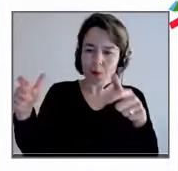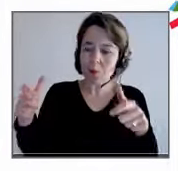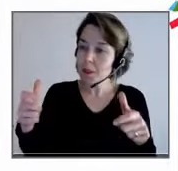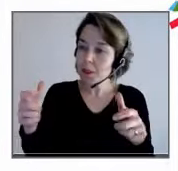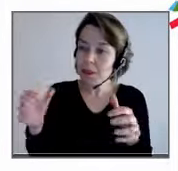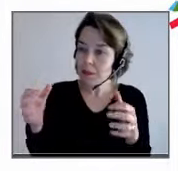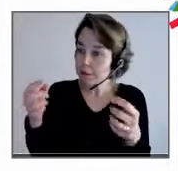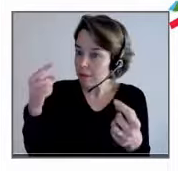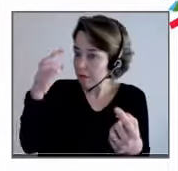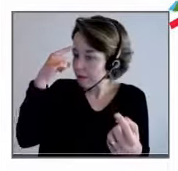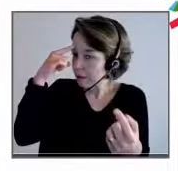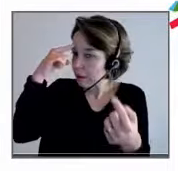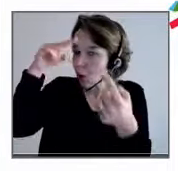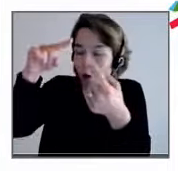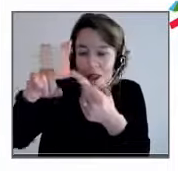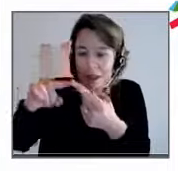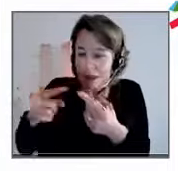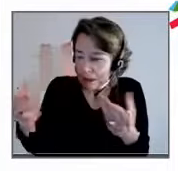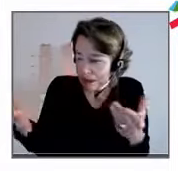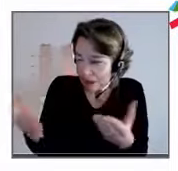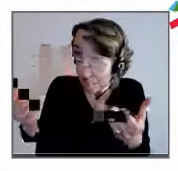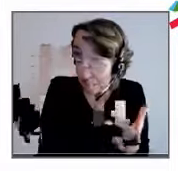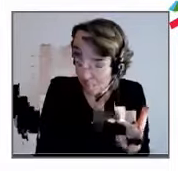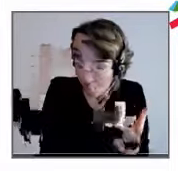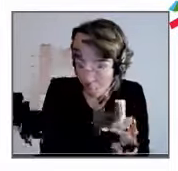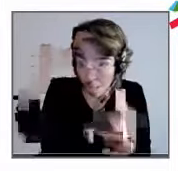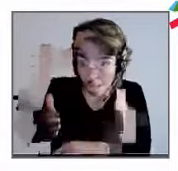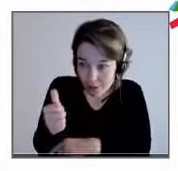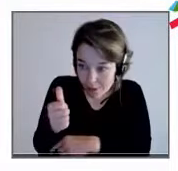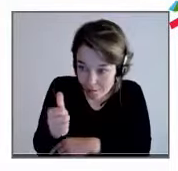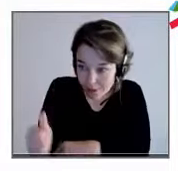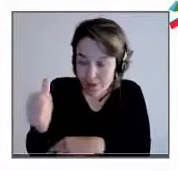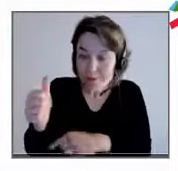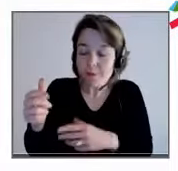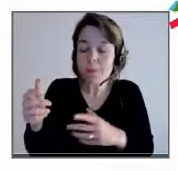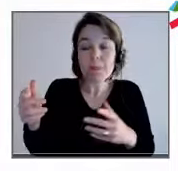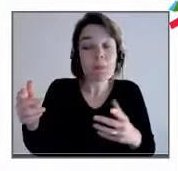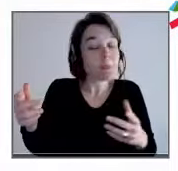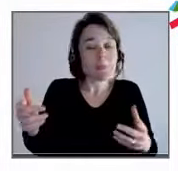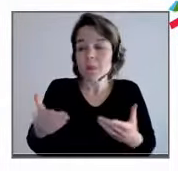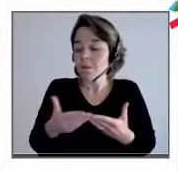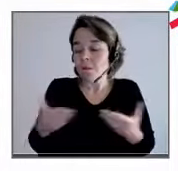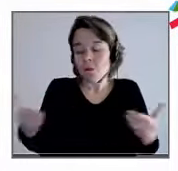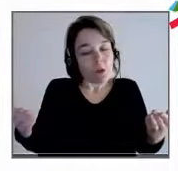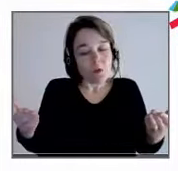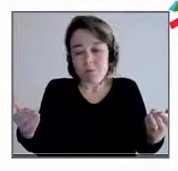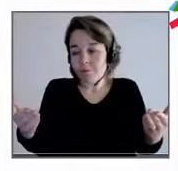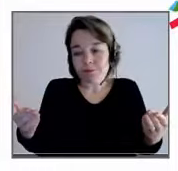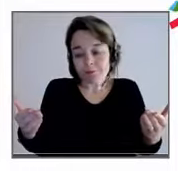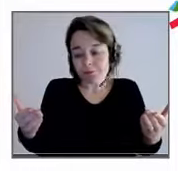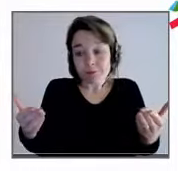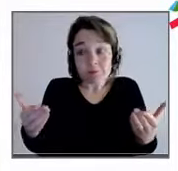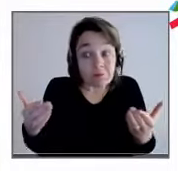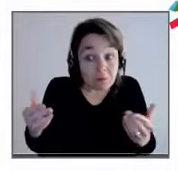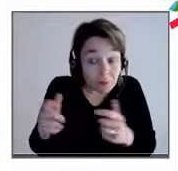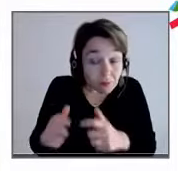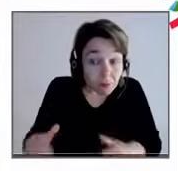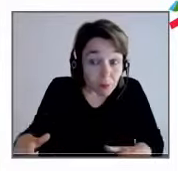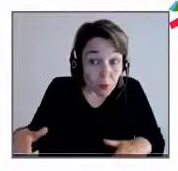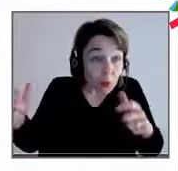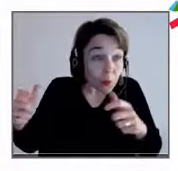y compris avec On l'a abordé, on a commencé à l'aborder. Parce que moi, je ne crois pas que le but de l'entreprise soit de faire de l'argent.